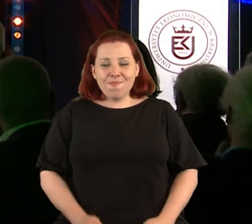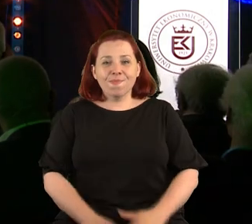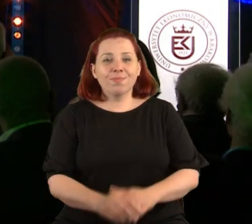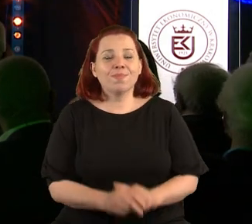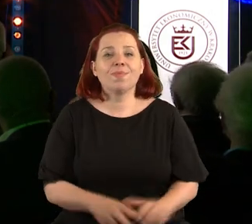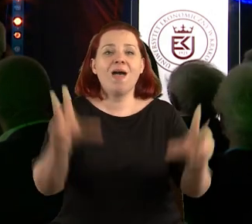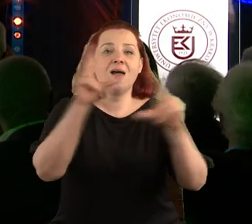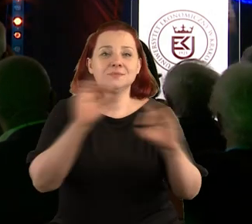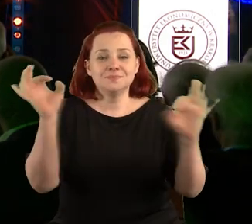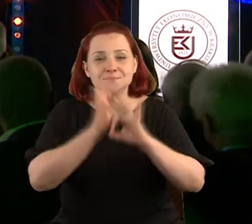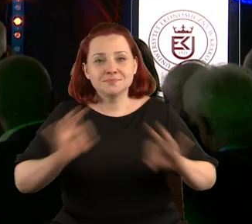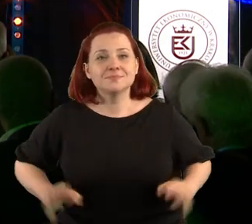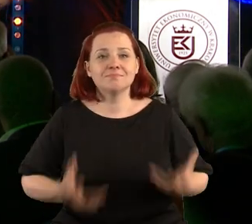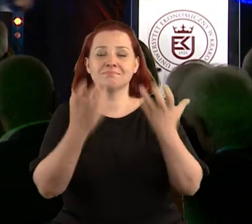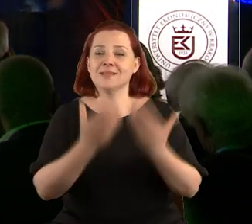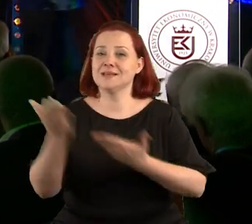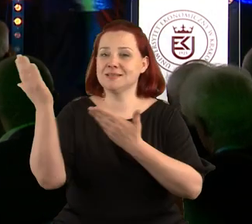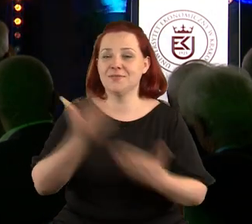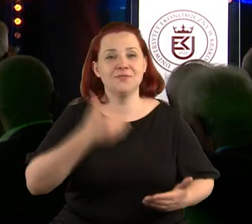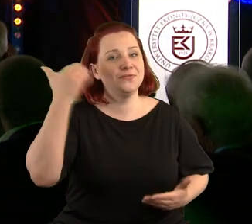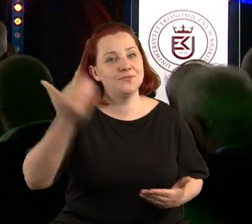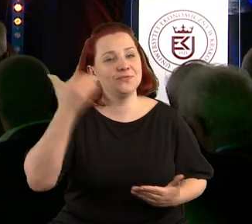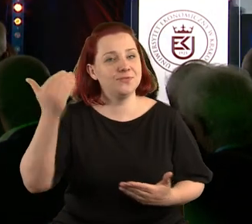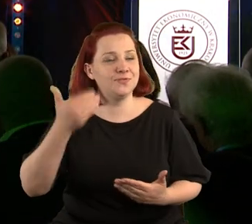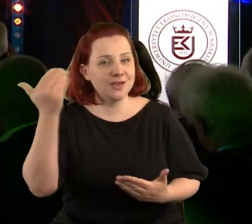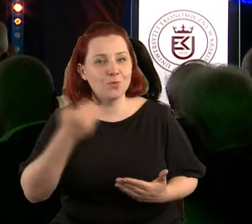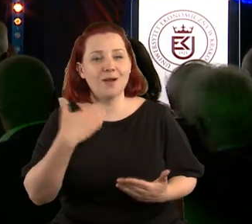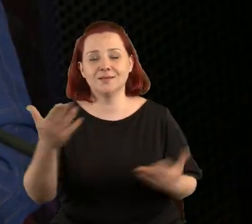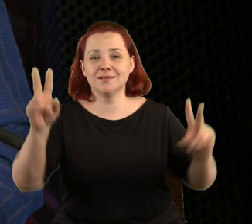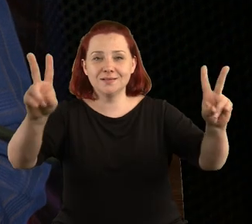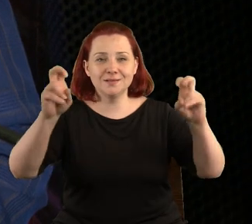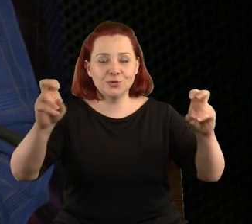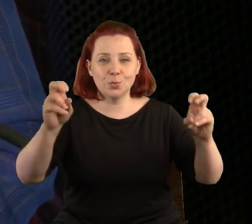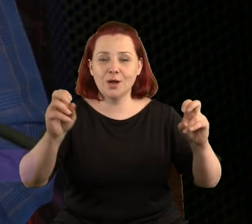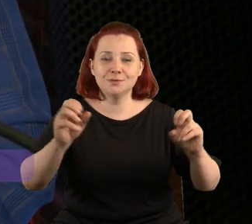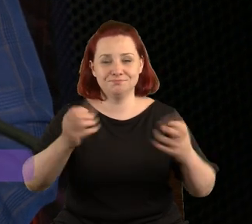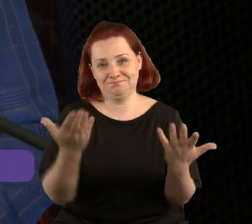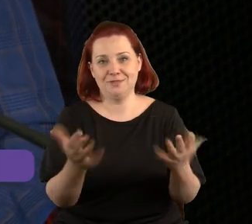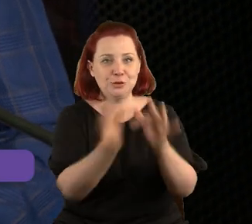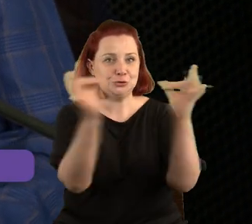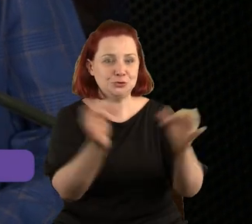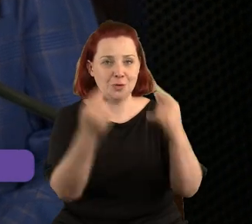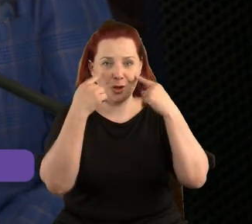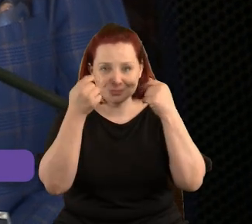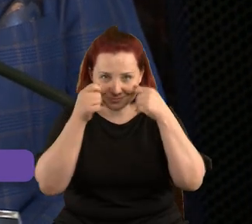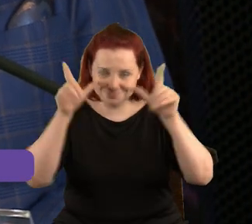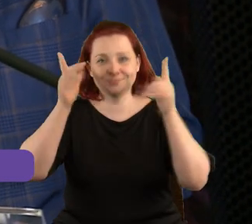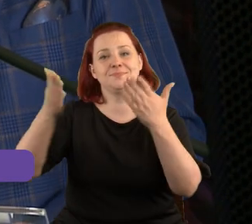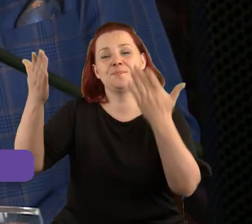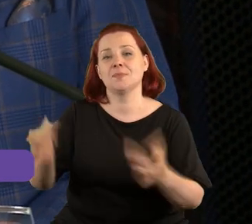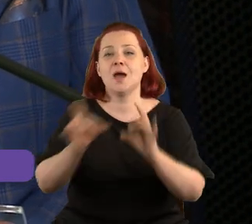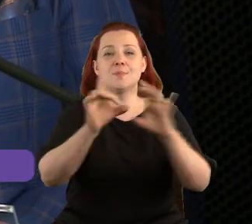Szanowni Państwo, chciałbym Państwa zaprosić do wysłuchania wykładu mistrzowskiego pod tytułem Sztuka Otwierania Oczu, który wygłosi prof. dr hab.